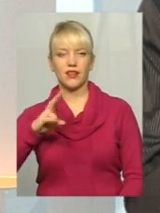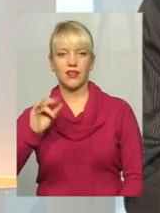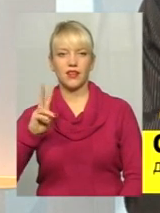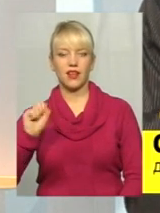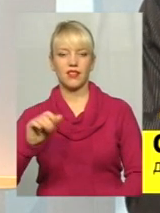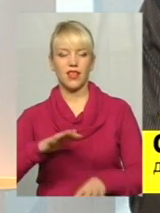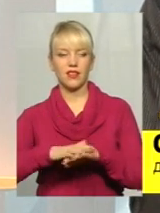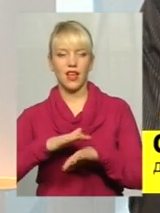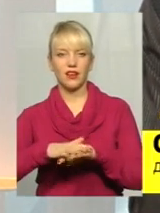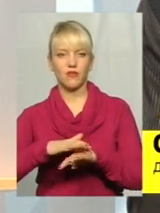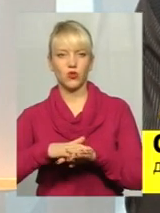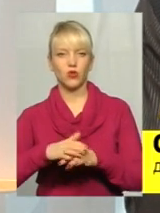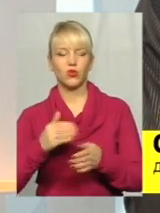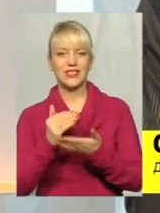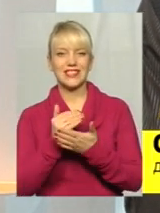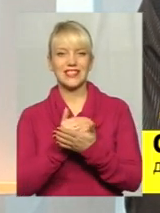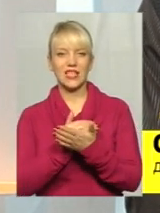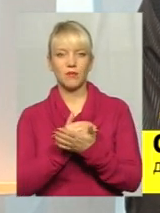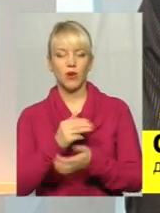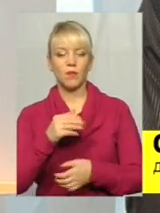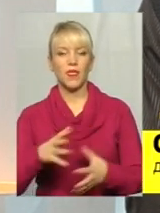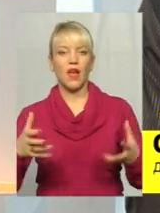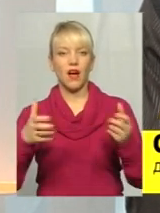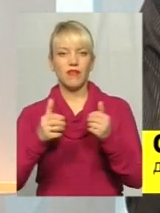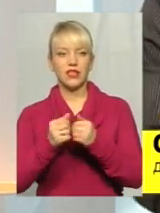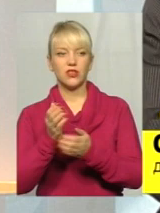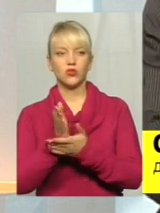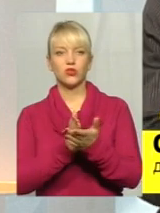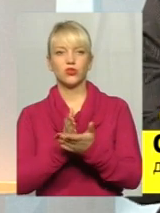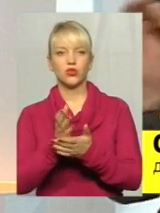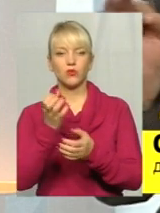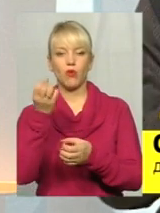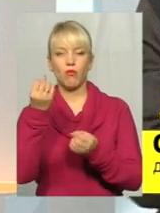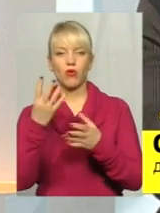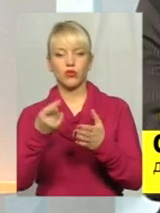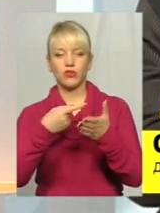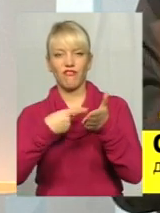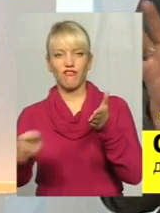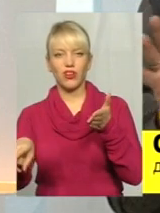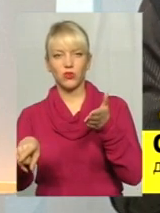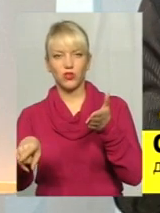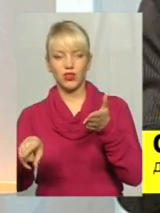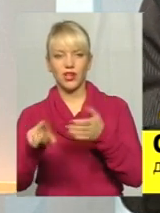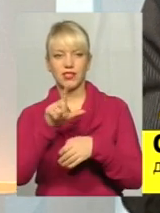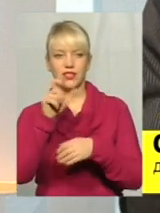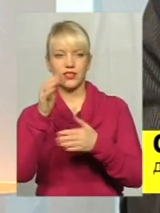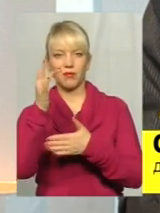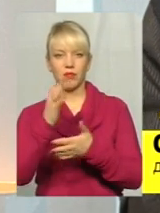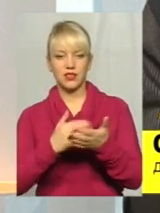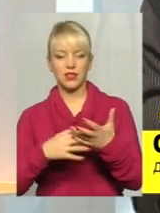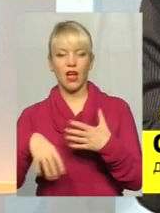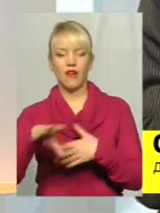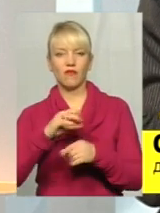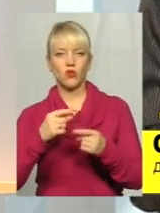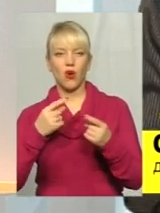тарифну систему, аварійну службу просто виключили з списка. Все остальне